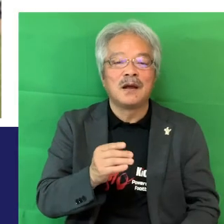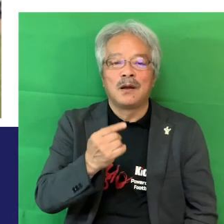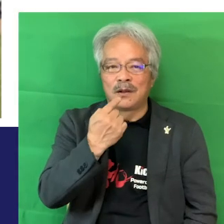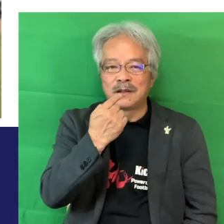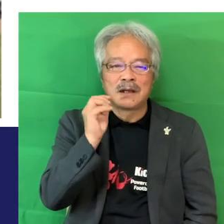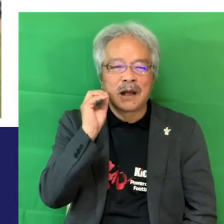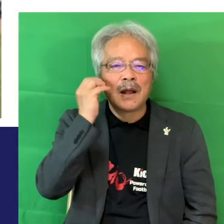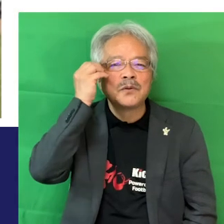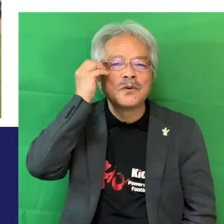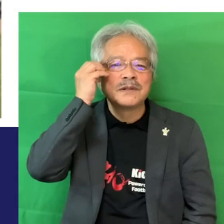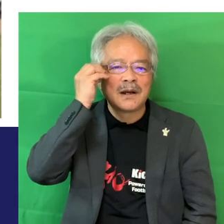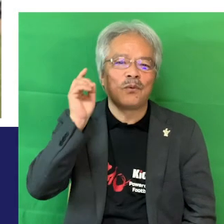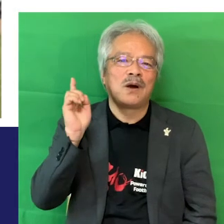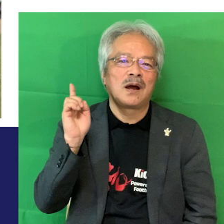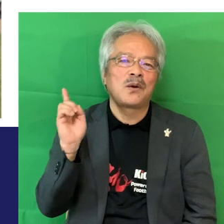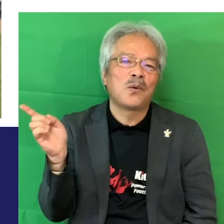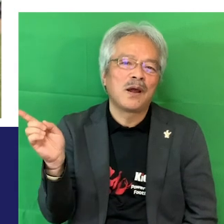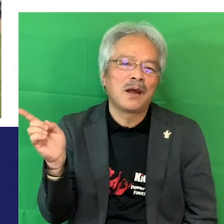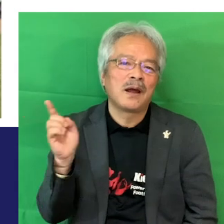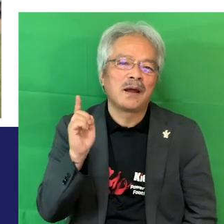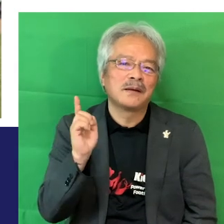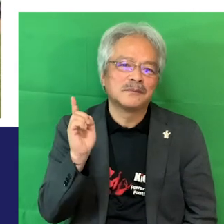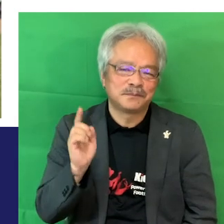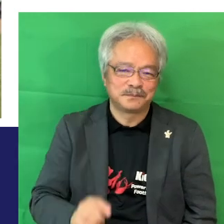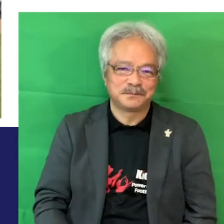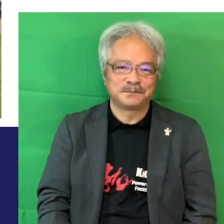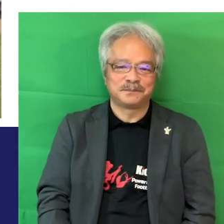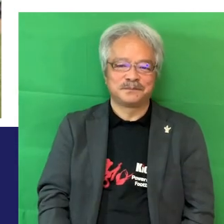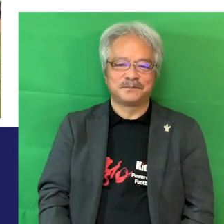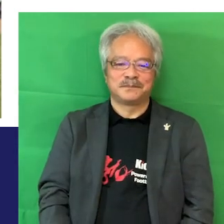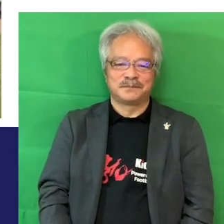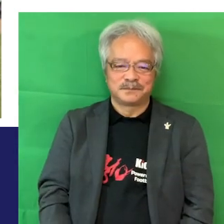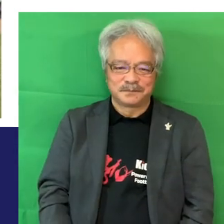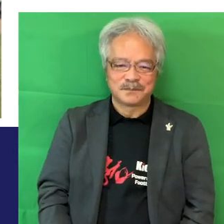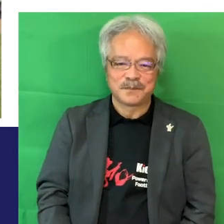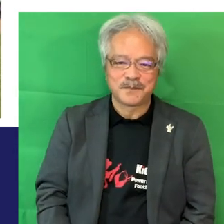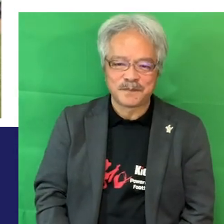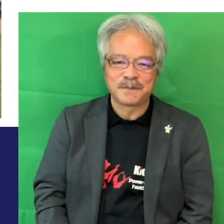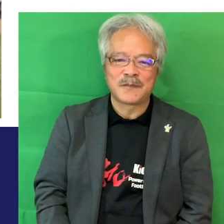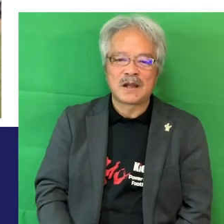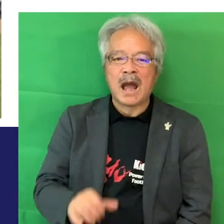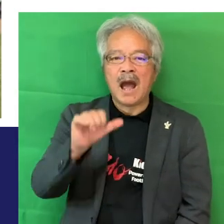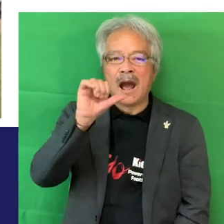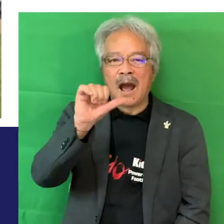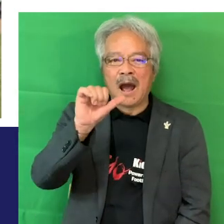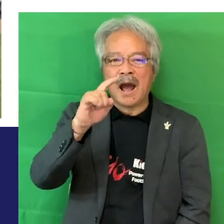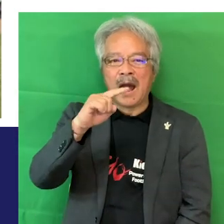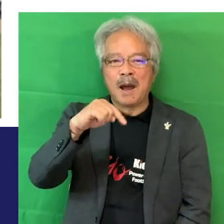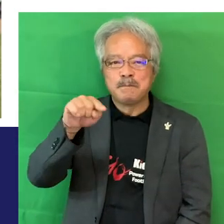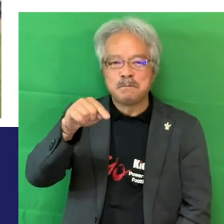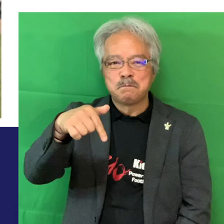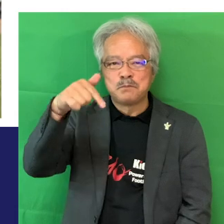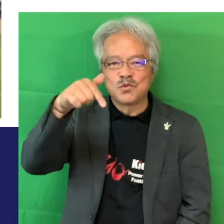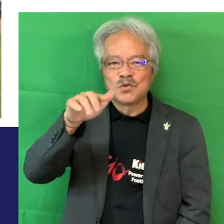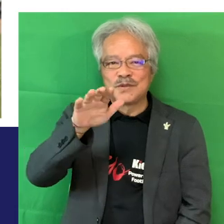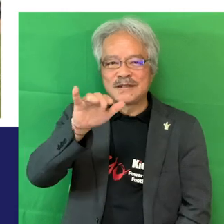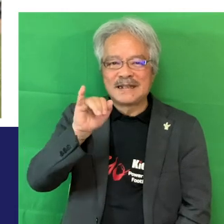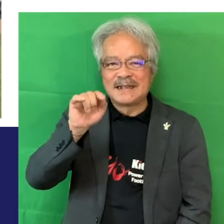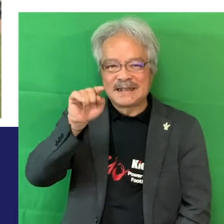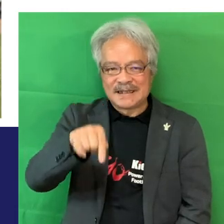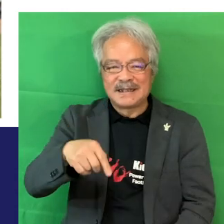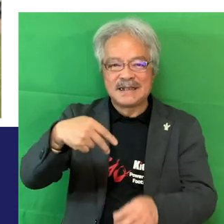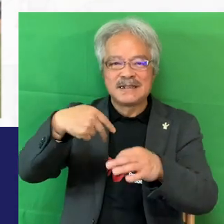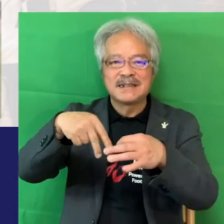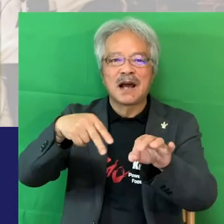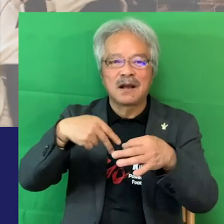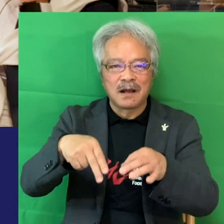アンプテサッカーですねアサッー者あああしっぽんさんこの人たちのスキル